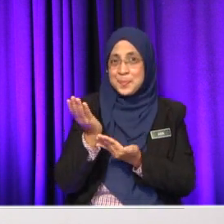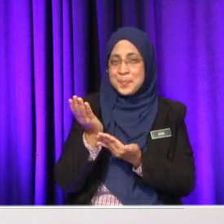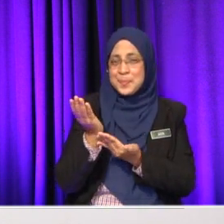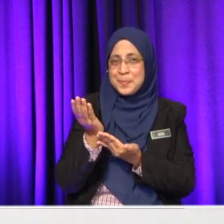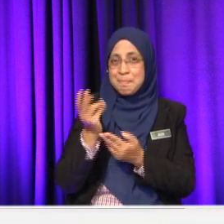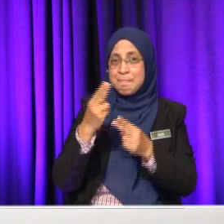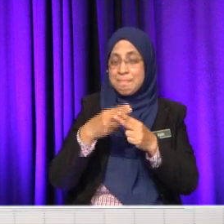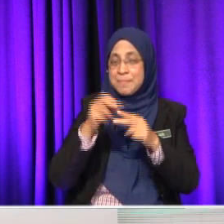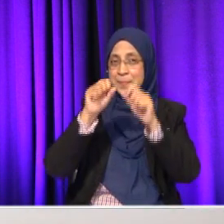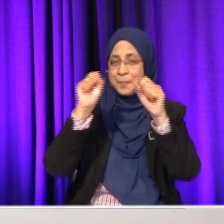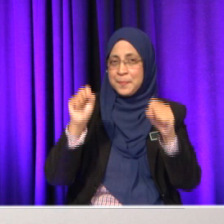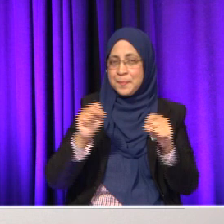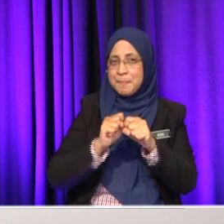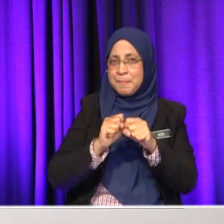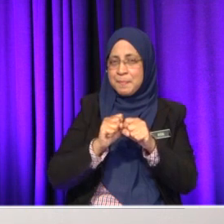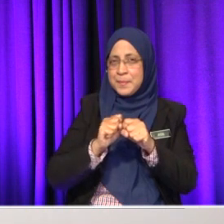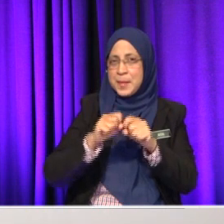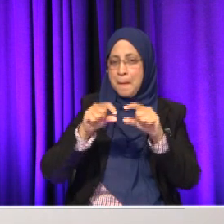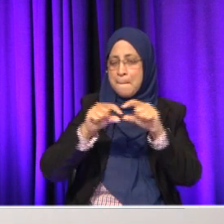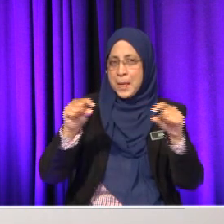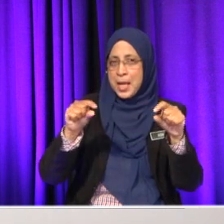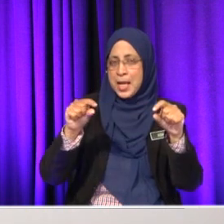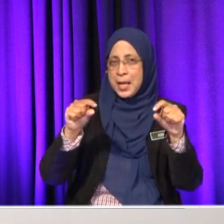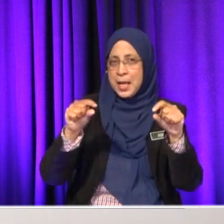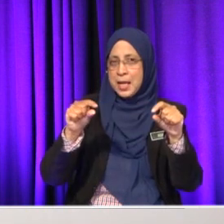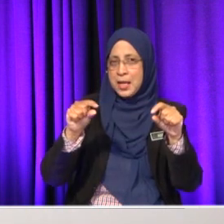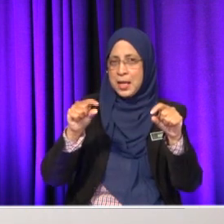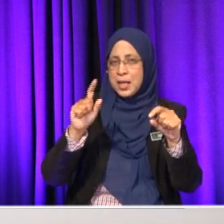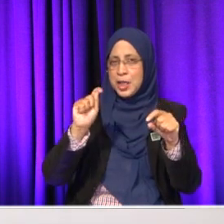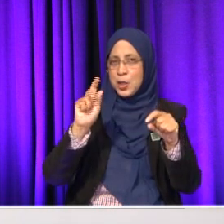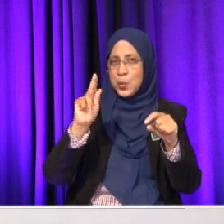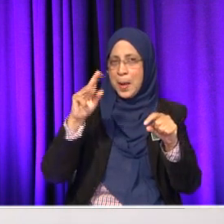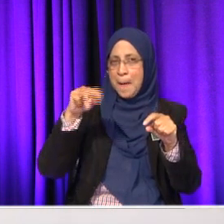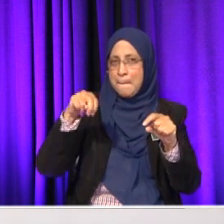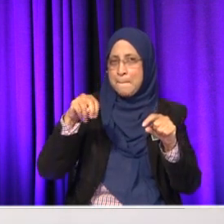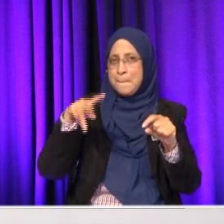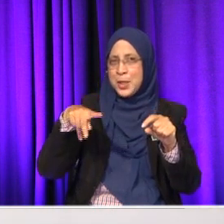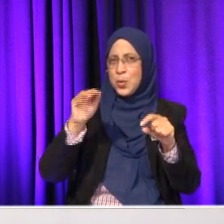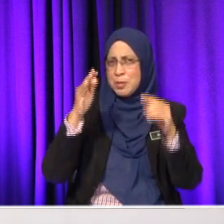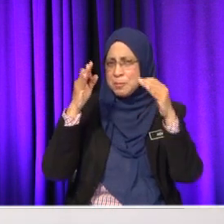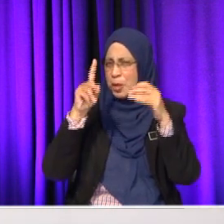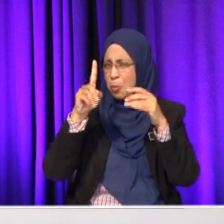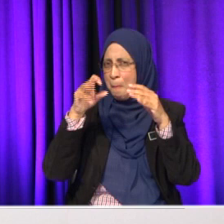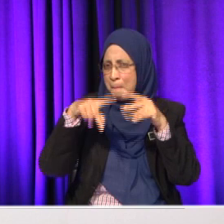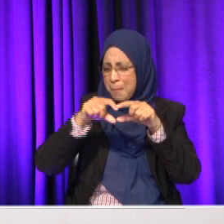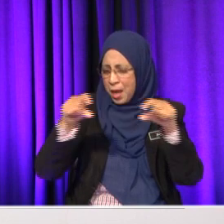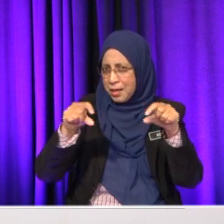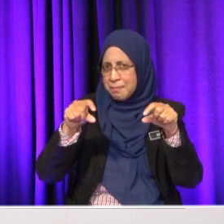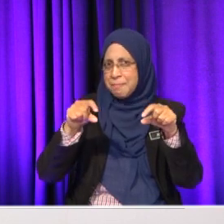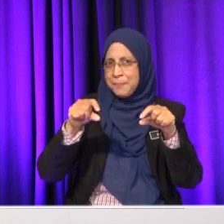Nama sistem tersebut ialah sistem paik tumpu. Sistem paik tumpu. Mereka tengok, nampak macam satu paik kan? Betul ke tak betul ini?